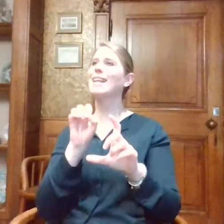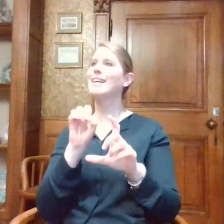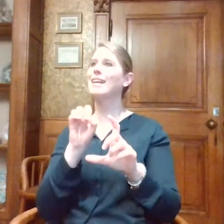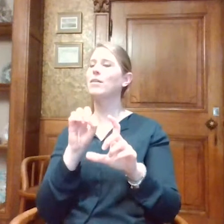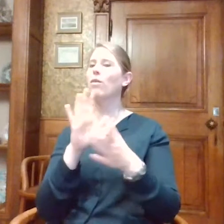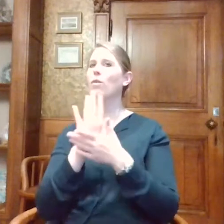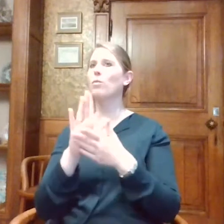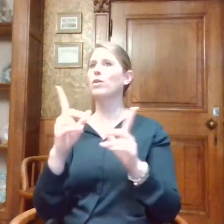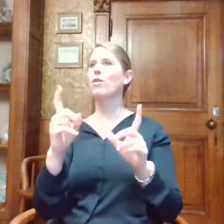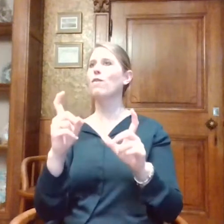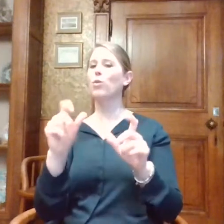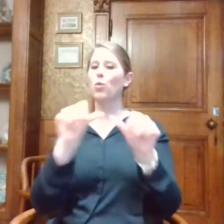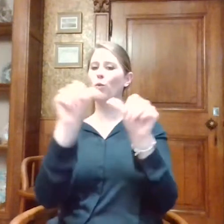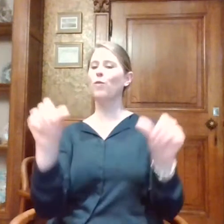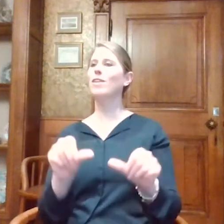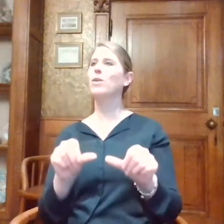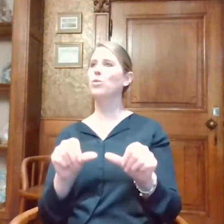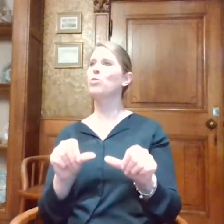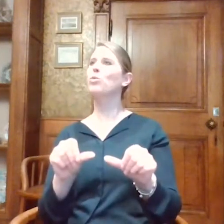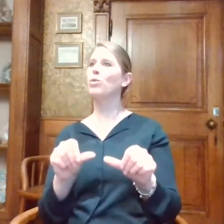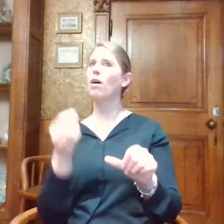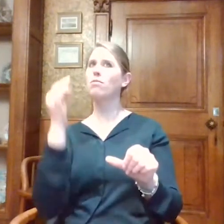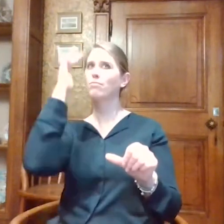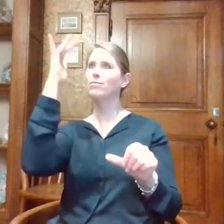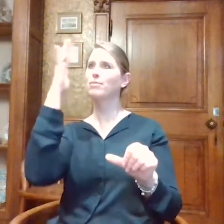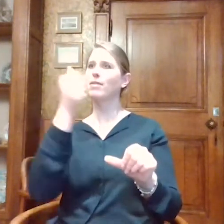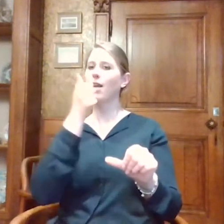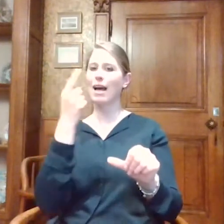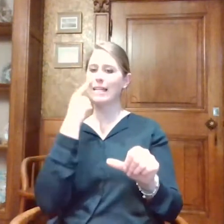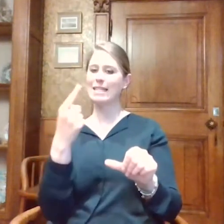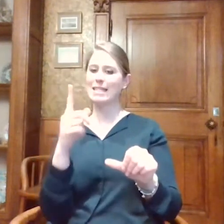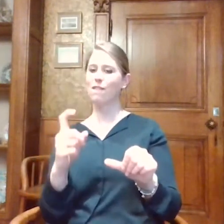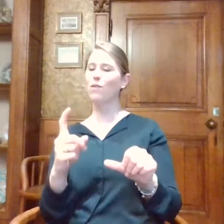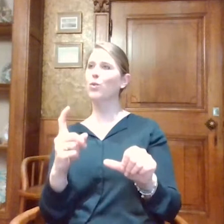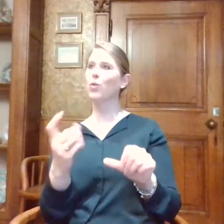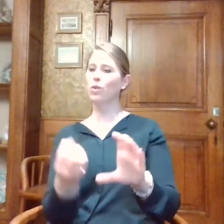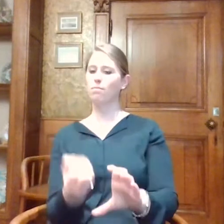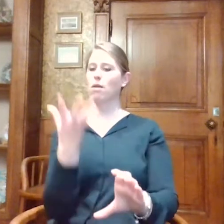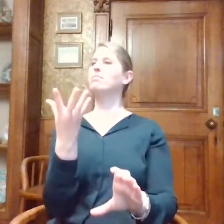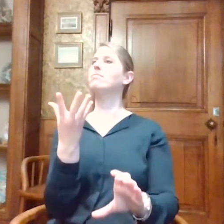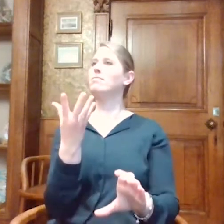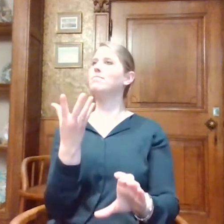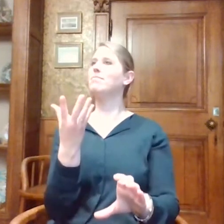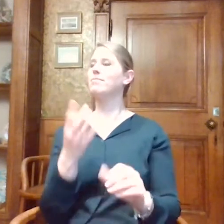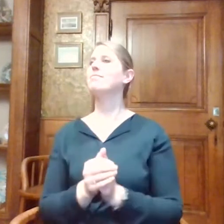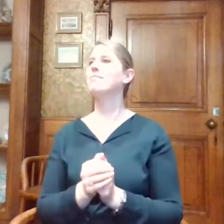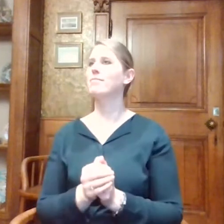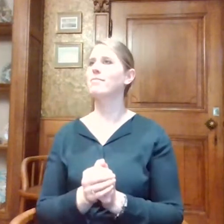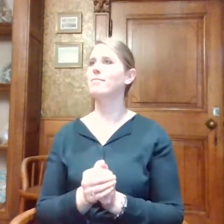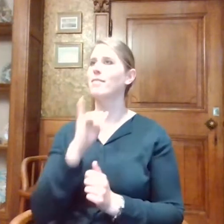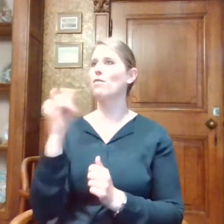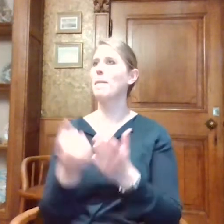fotootje van een figuurtje dat we hebben uitgevonden. En telkens als ze dat fotootje scannen, komt er nieuwe